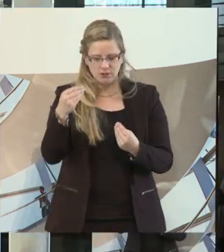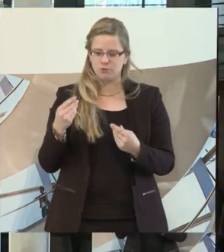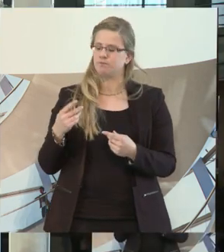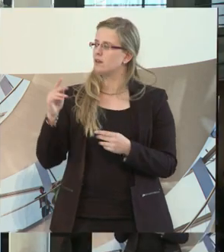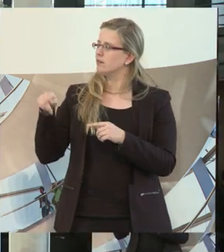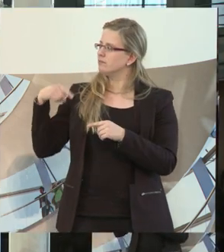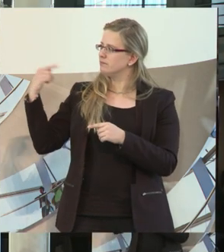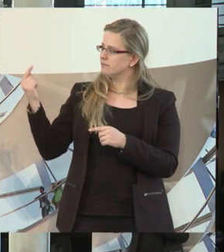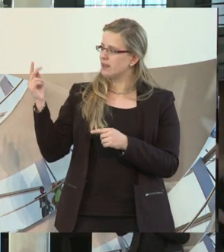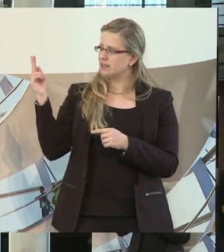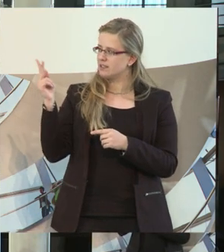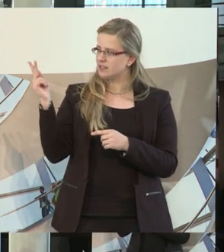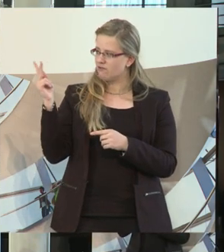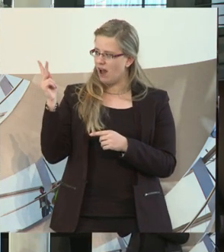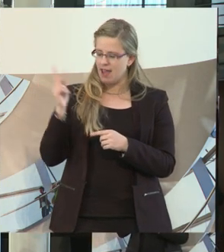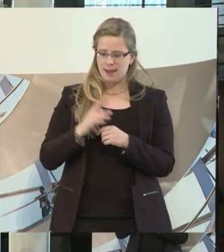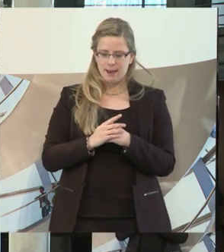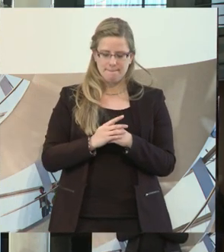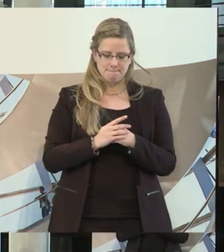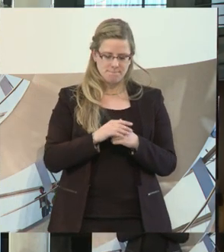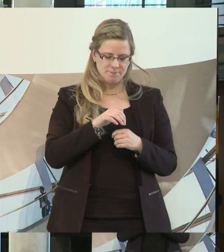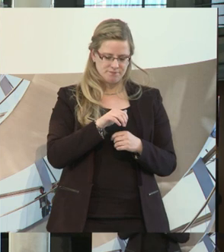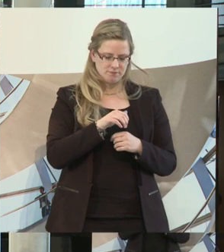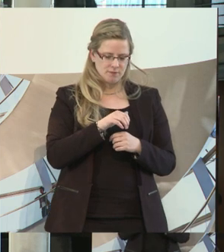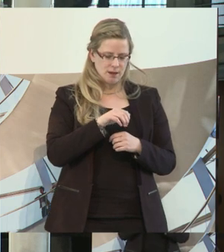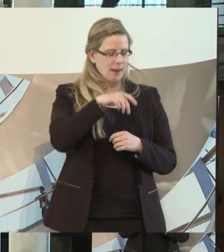Ludger Peters und Herr Jan Barenzma.